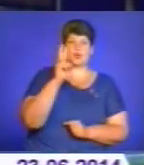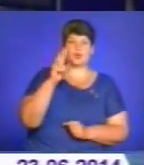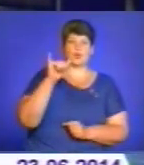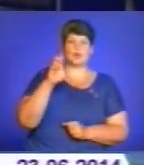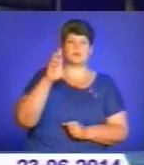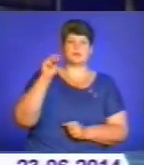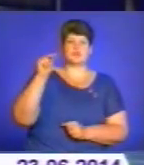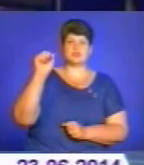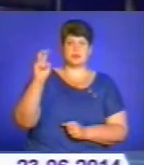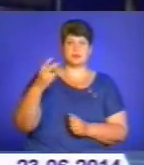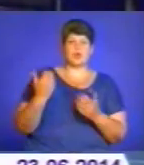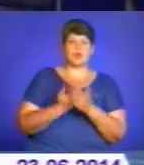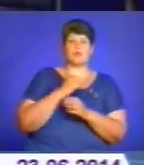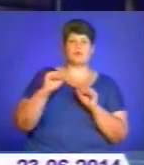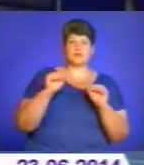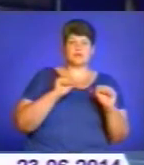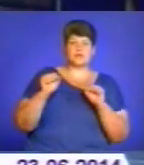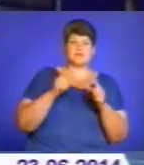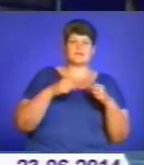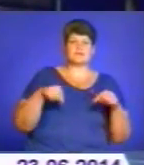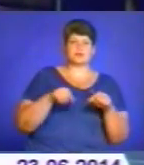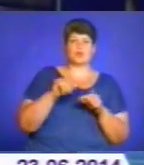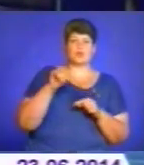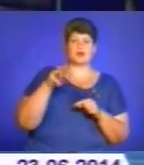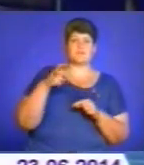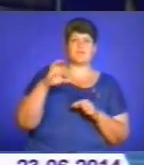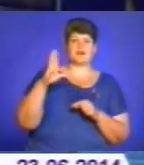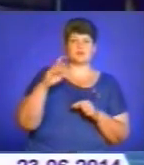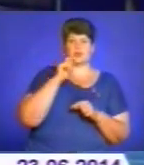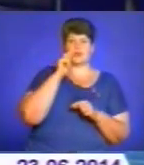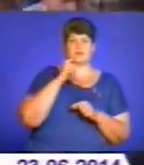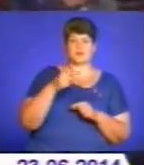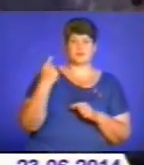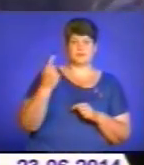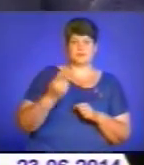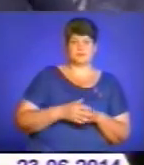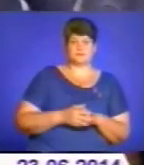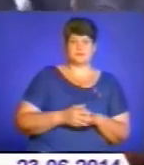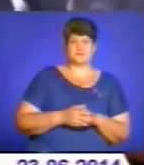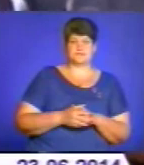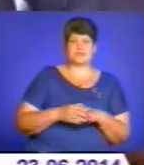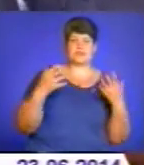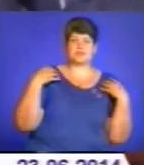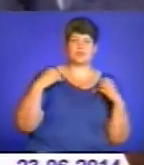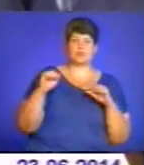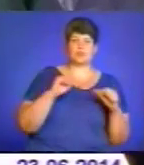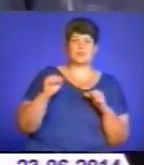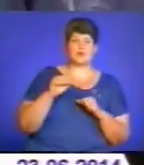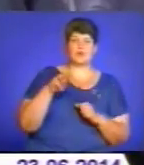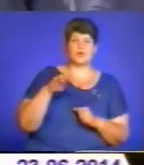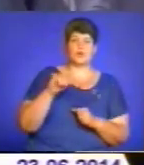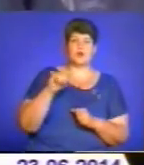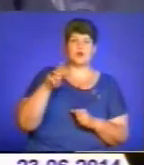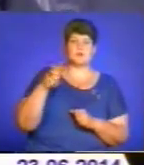нового керівника у сюжеті сектору зв'язків з громадськістю УМВС України в області. Начальник управління МВС України в